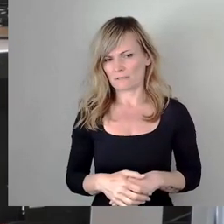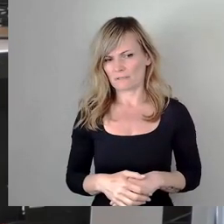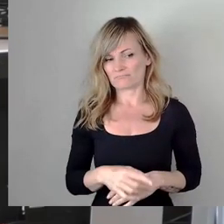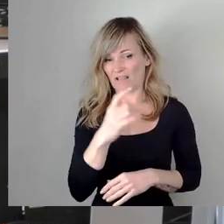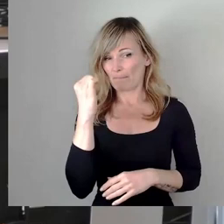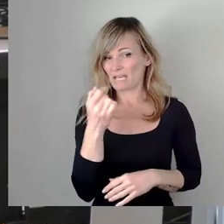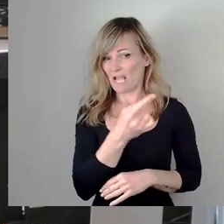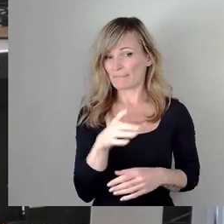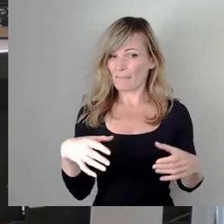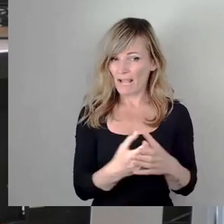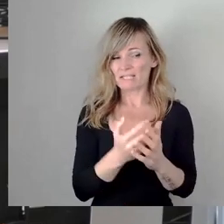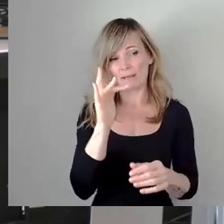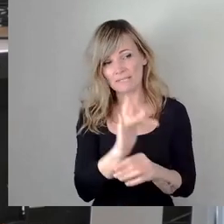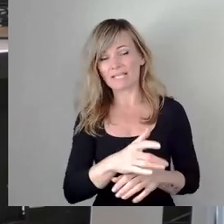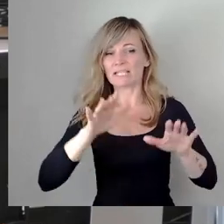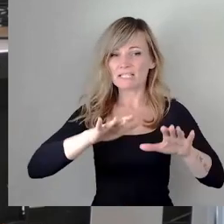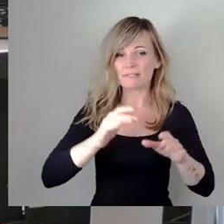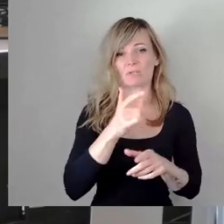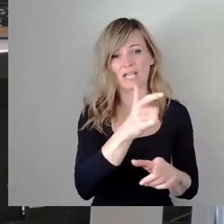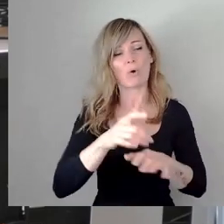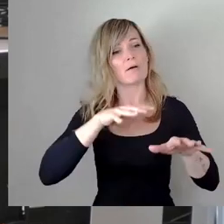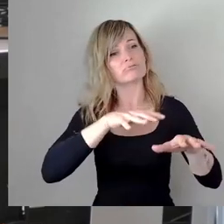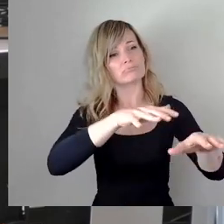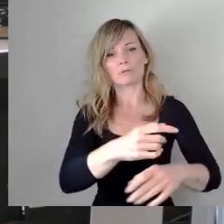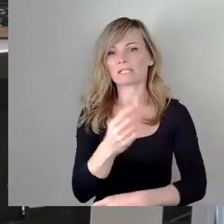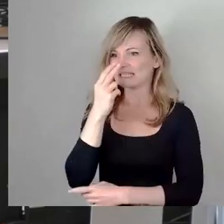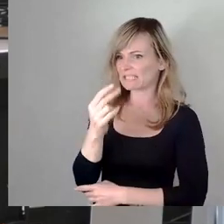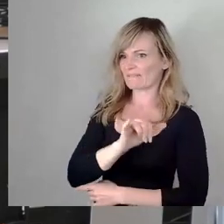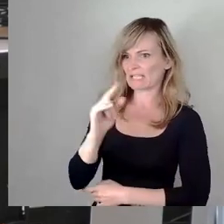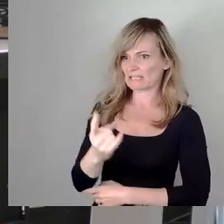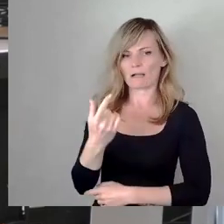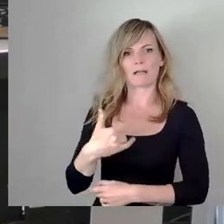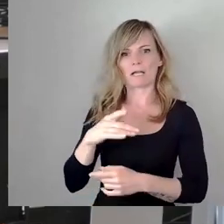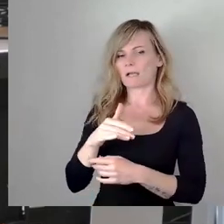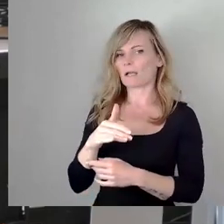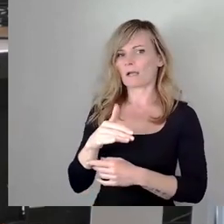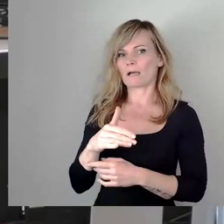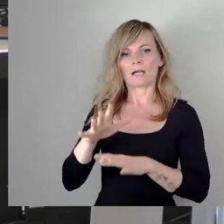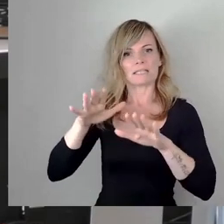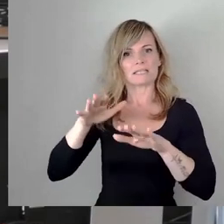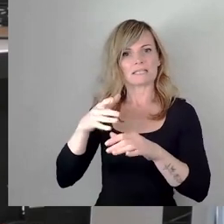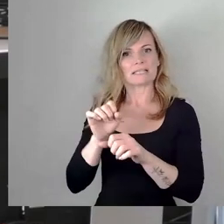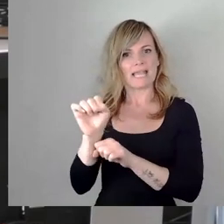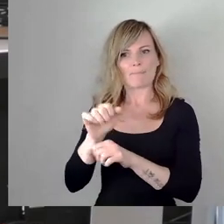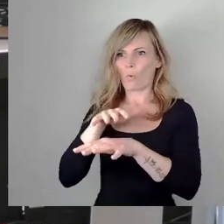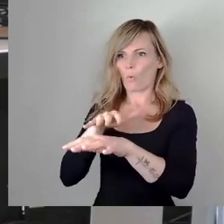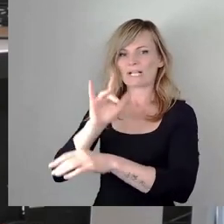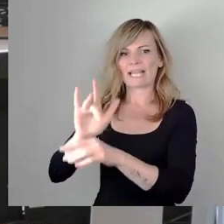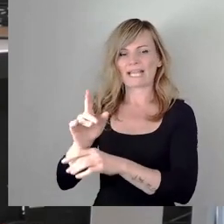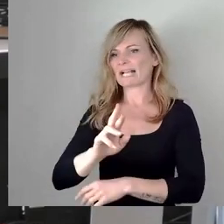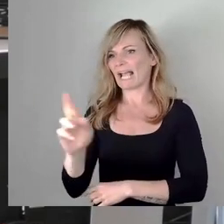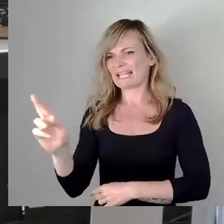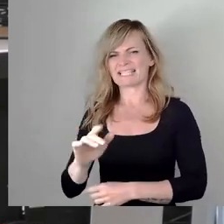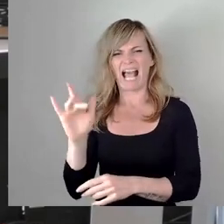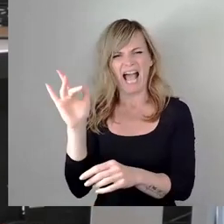Islamismus und Terror zu demonstrieren, sahen wir wieder eine Demo gegen rechts und selbst die Antifa wurde aktiv und das Tragische